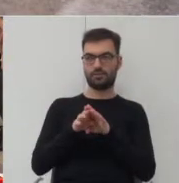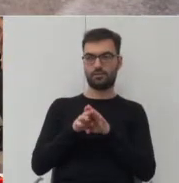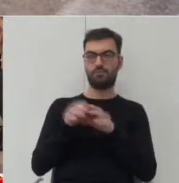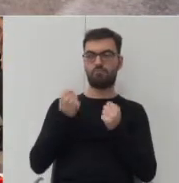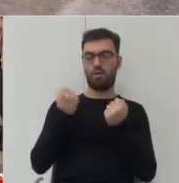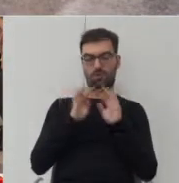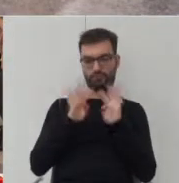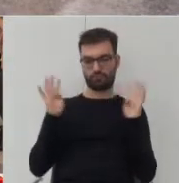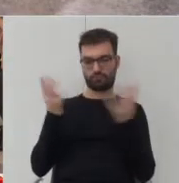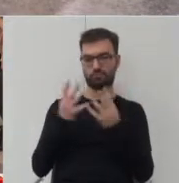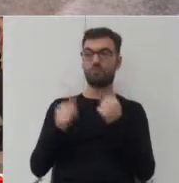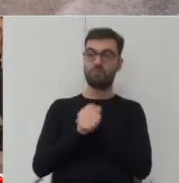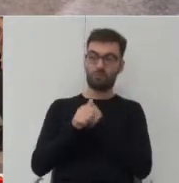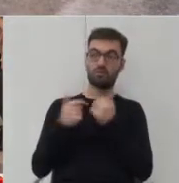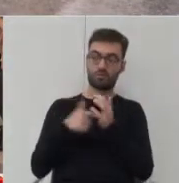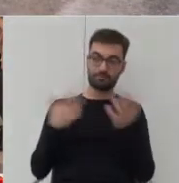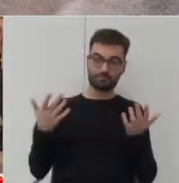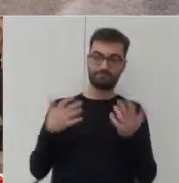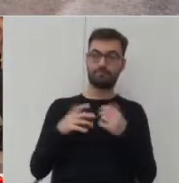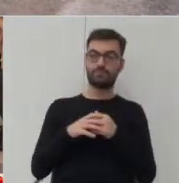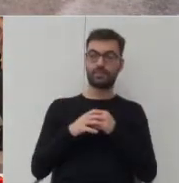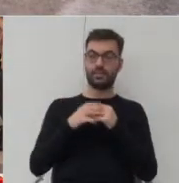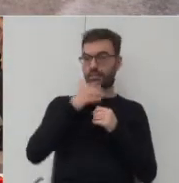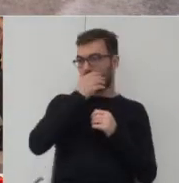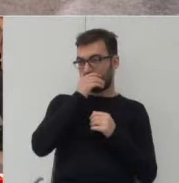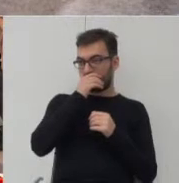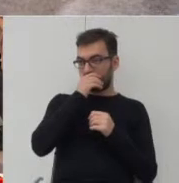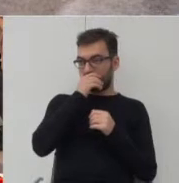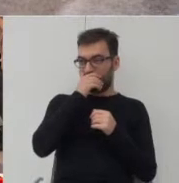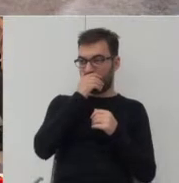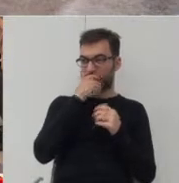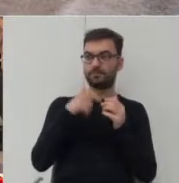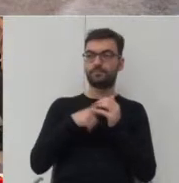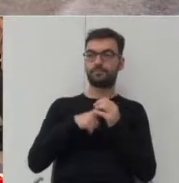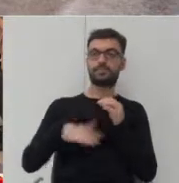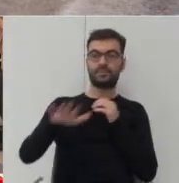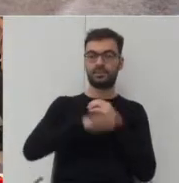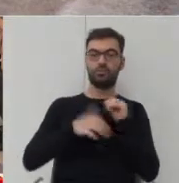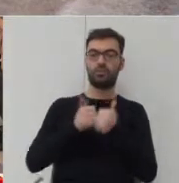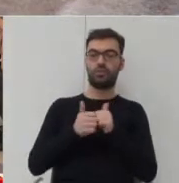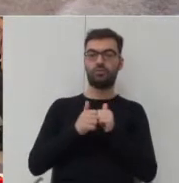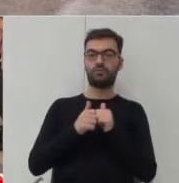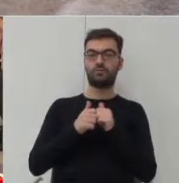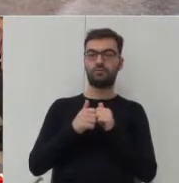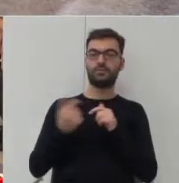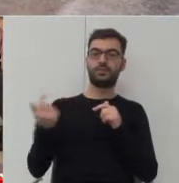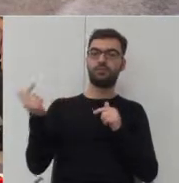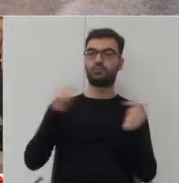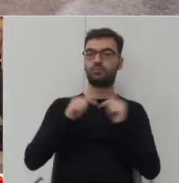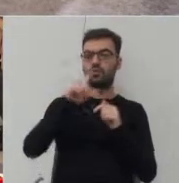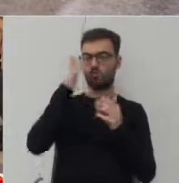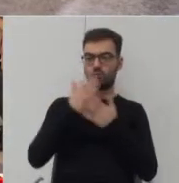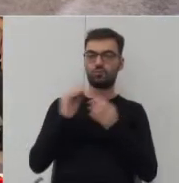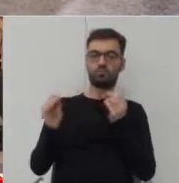czego konsekwencją właśnie, co wynika z tych badań jest to, że te tereny przyciągają ludzi którzy już są do tego ruchu